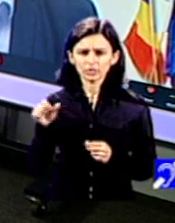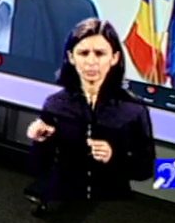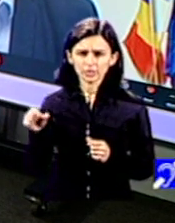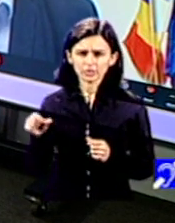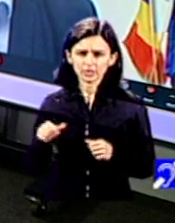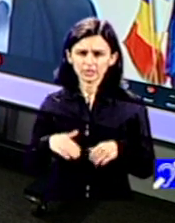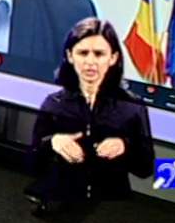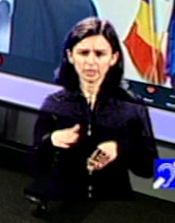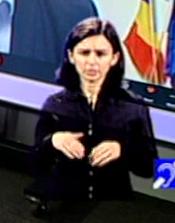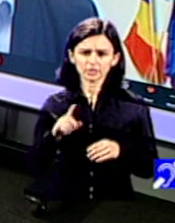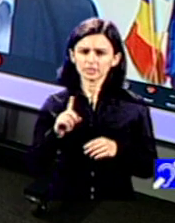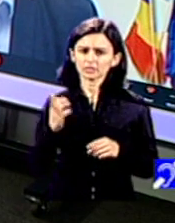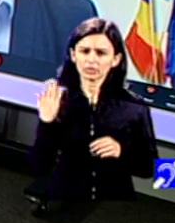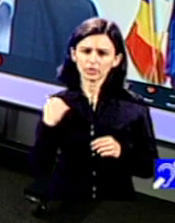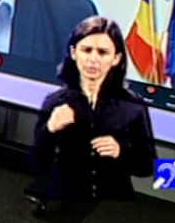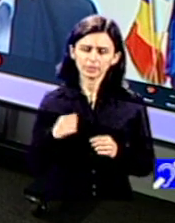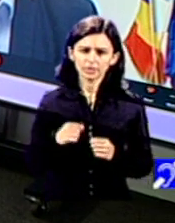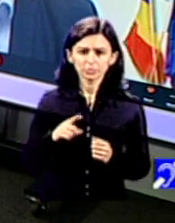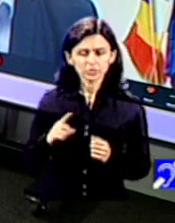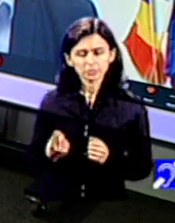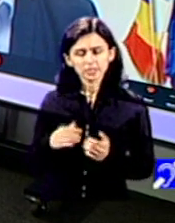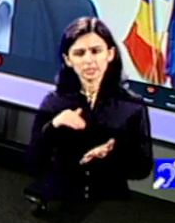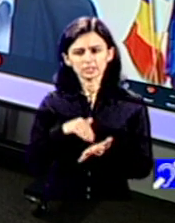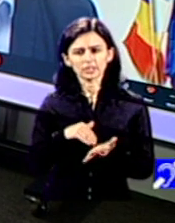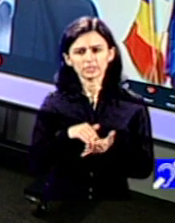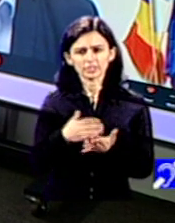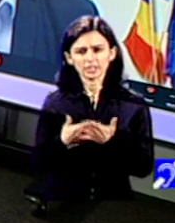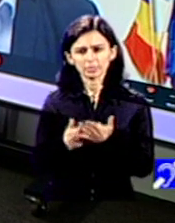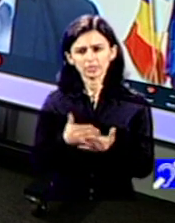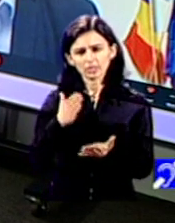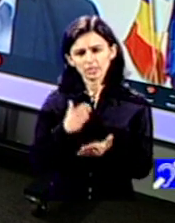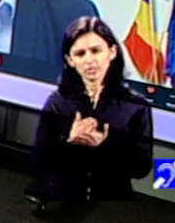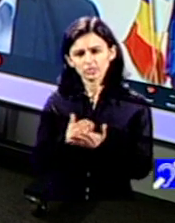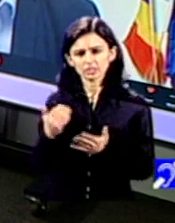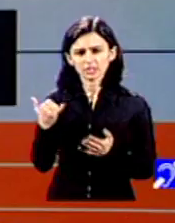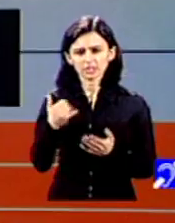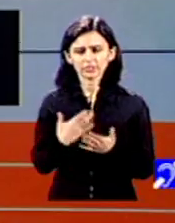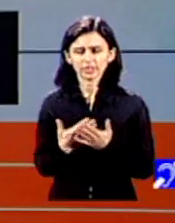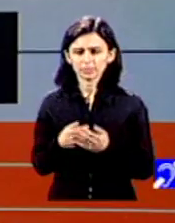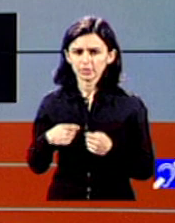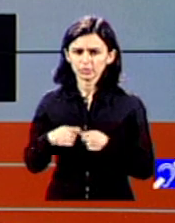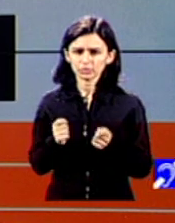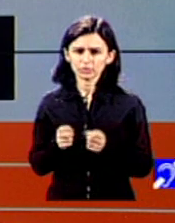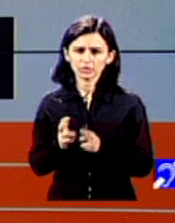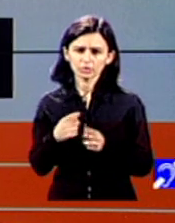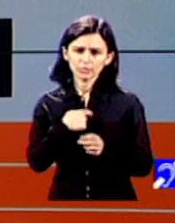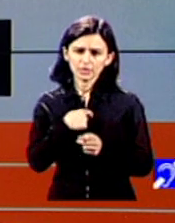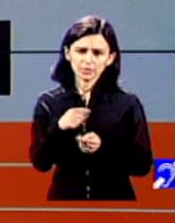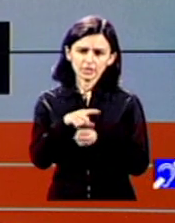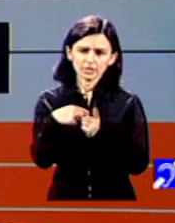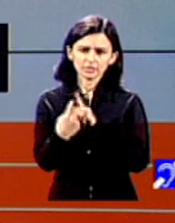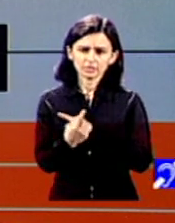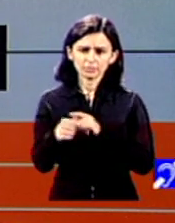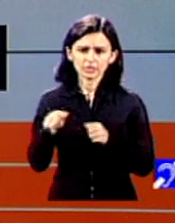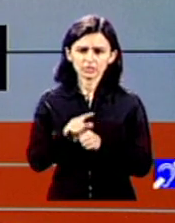pârghile necesare prin care deciziile să străbată până la firul ierbii? Cum s-ar putea schiba aceste lucruri? Pentru că știu că au fost